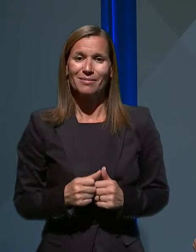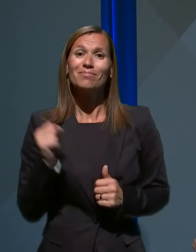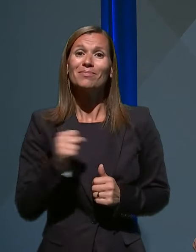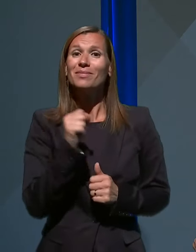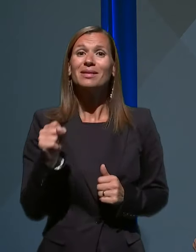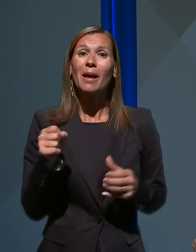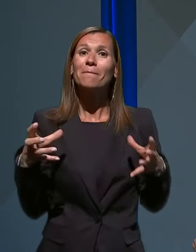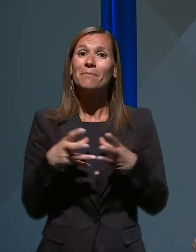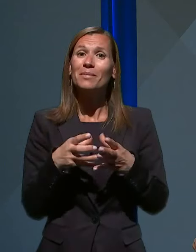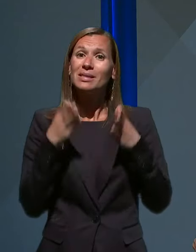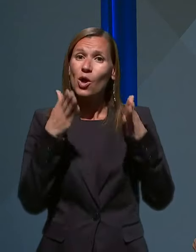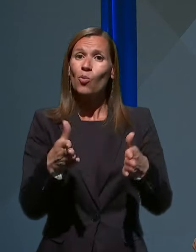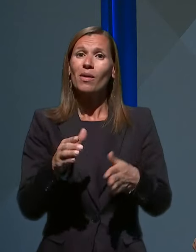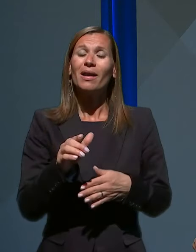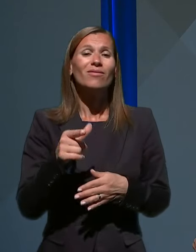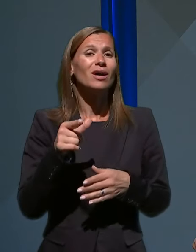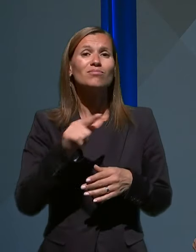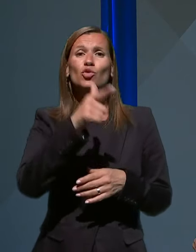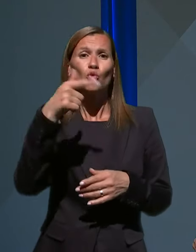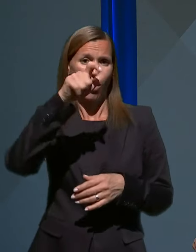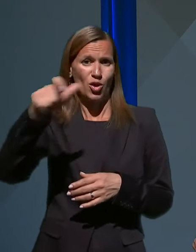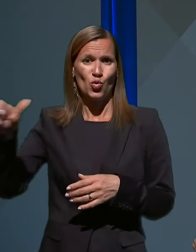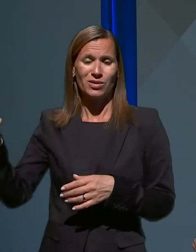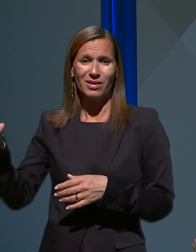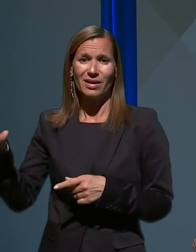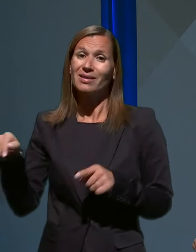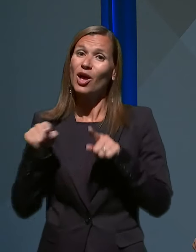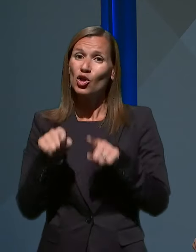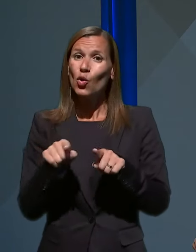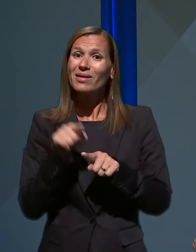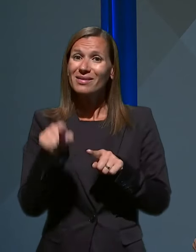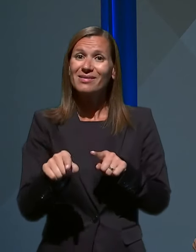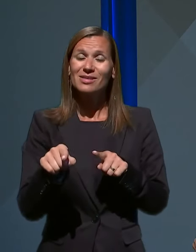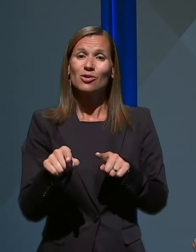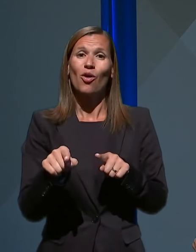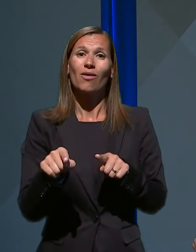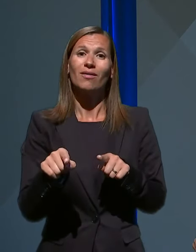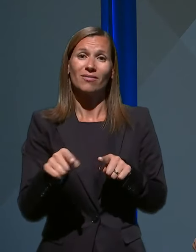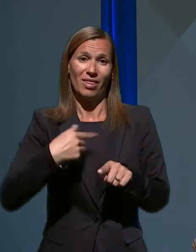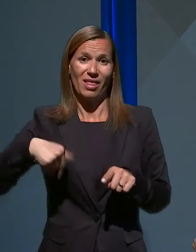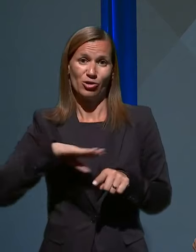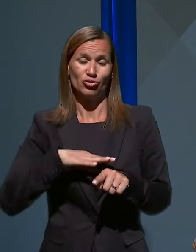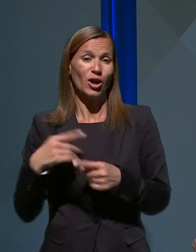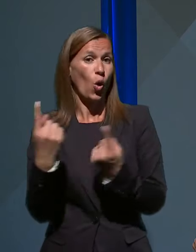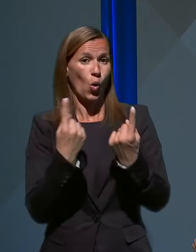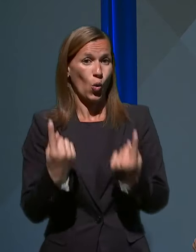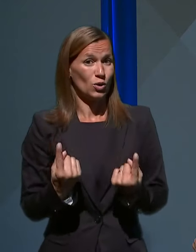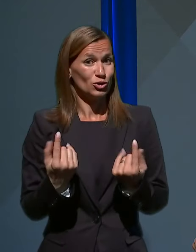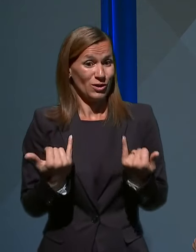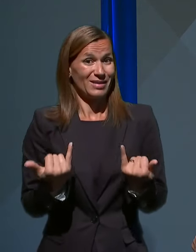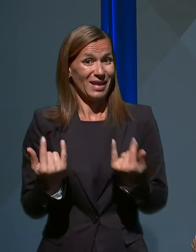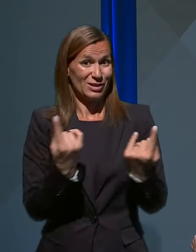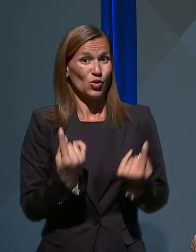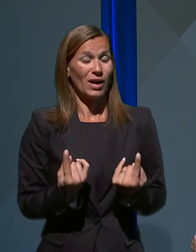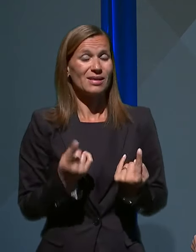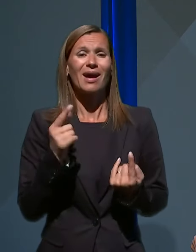v so ljudi in to je tisto v današnjih okoliščinah, kar je ključno. In